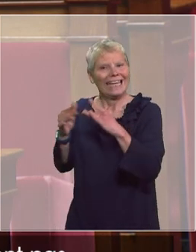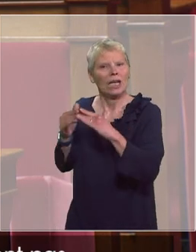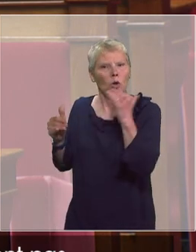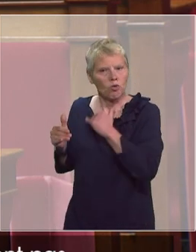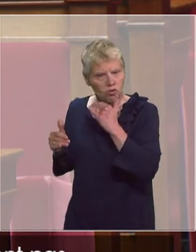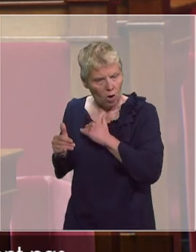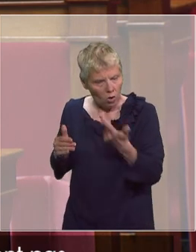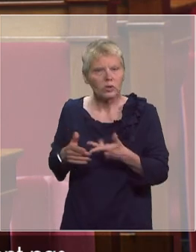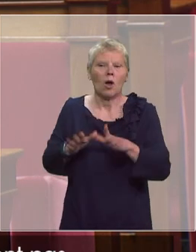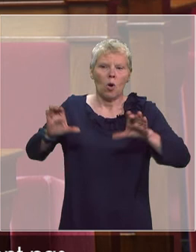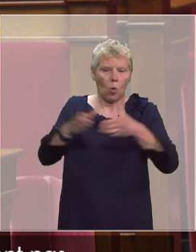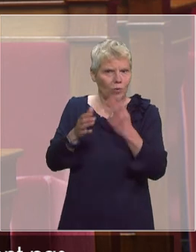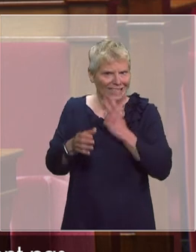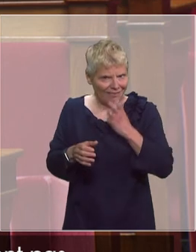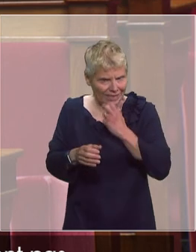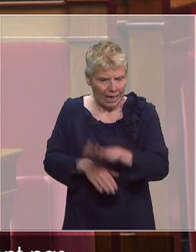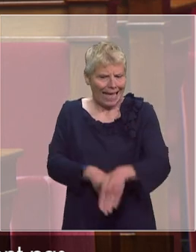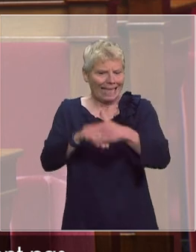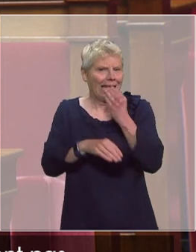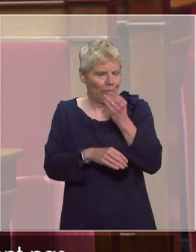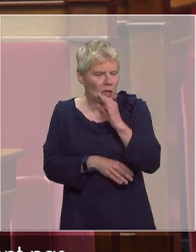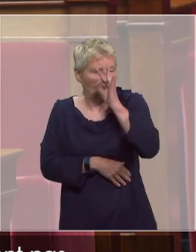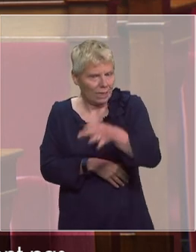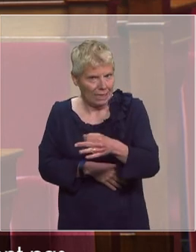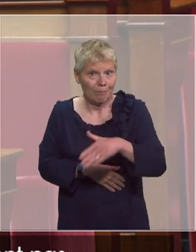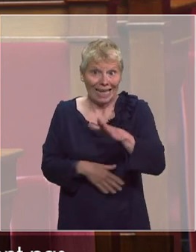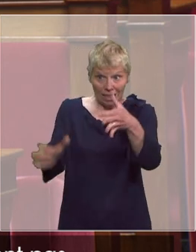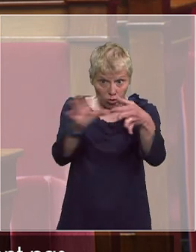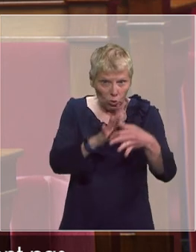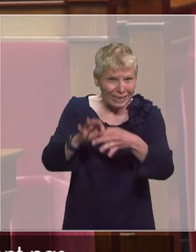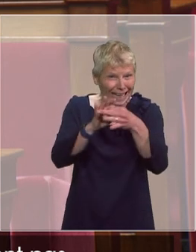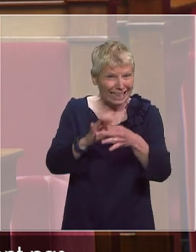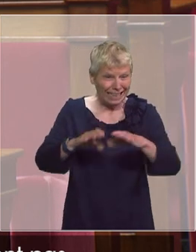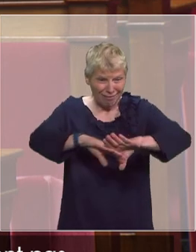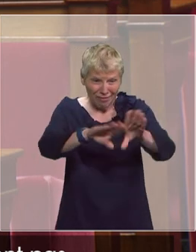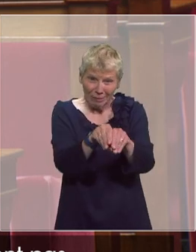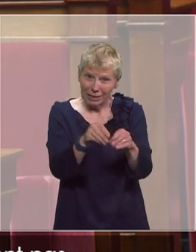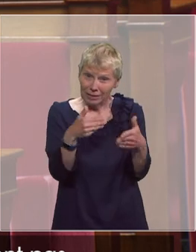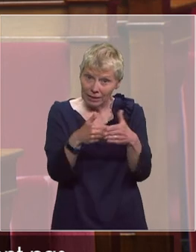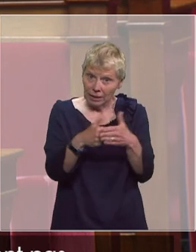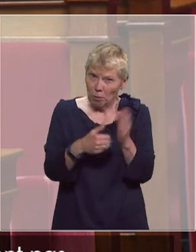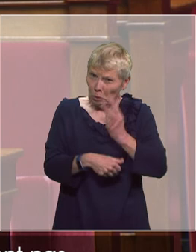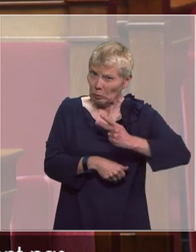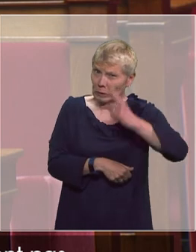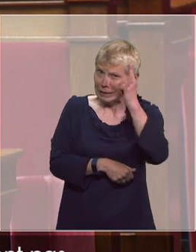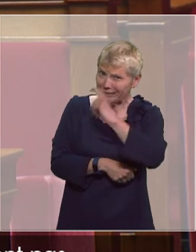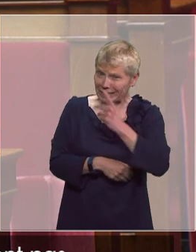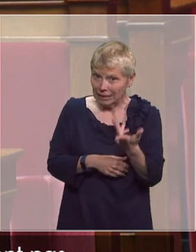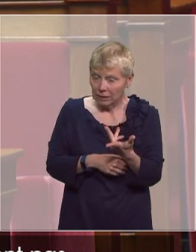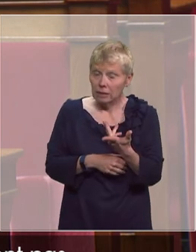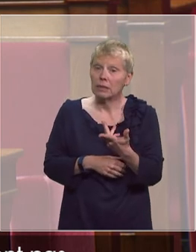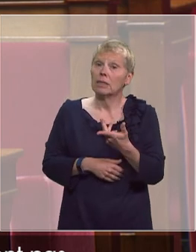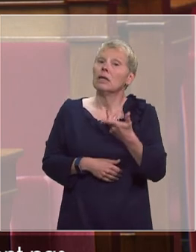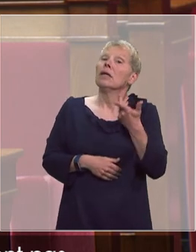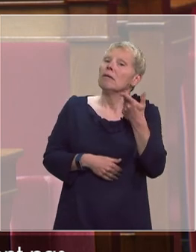réserve civique, le soutien à l'aide alimentaire. À l'heure où les solidarités familiales et de proximité sont rendues plus difficiles pour le confinement, madame